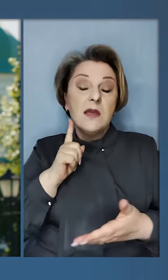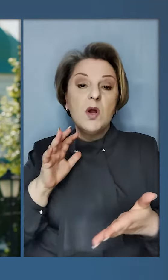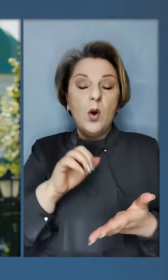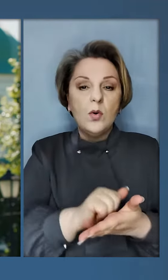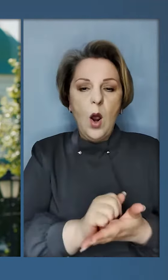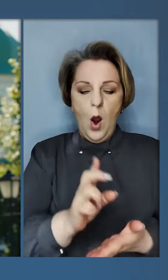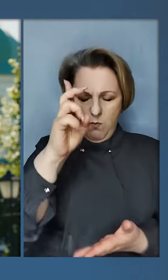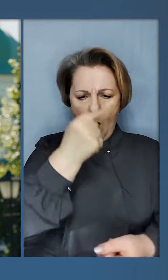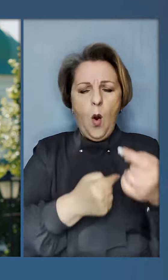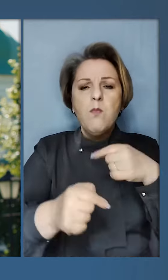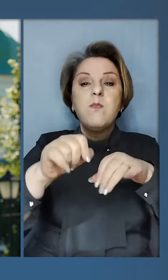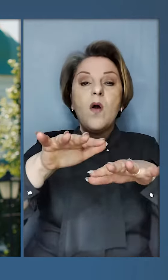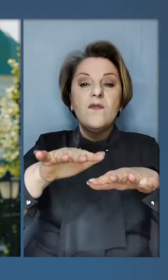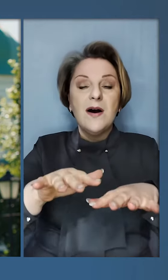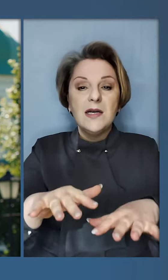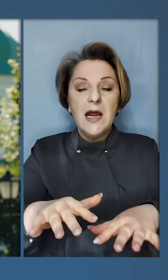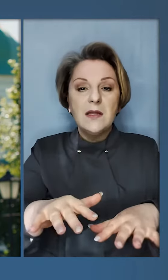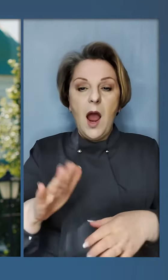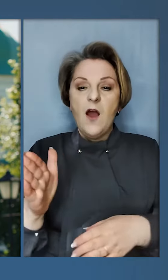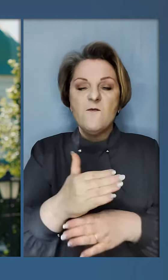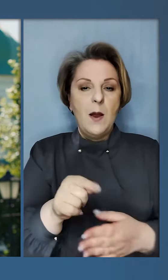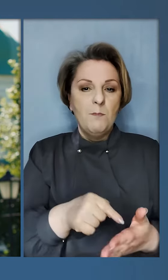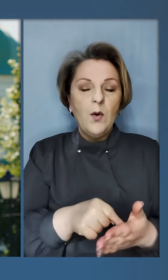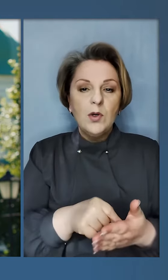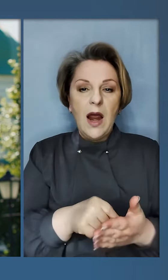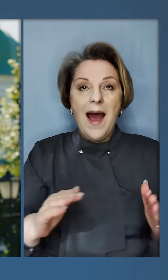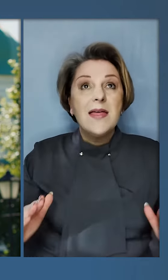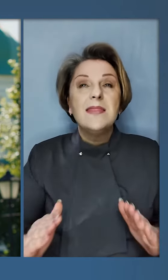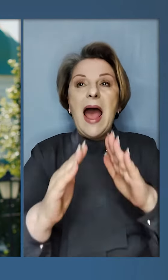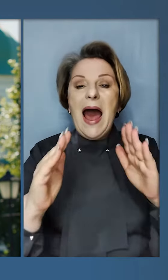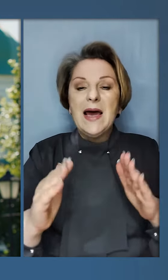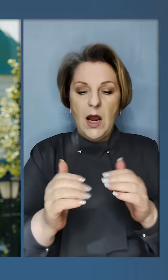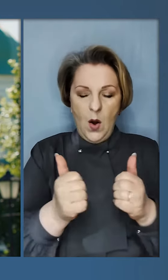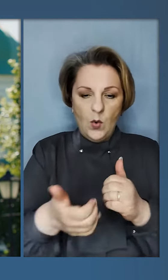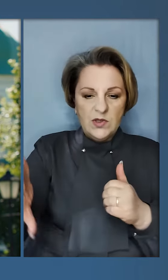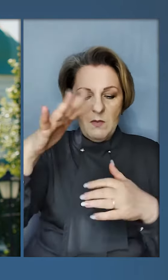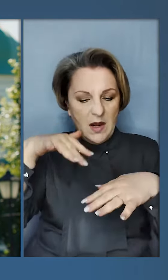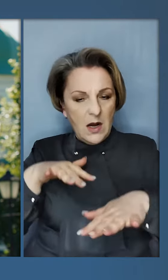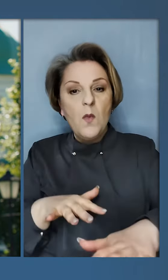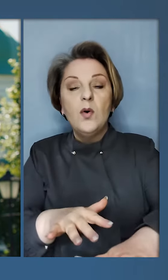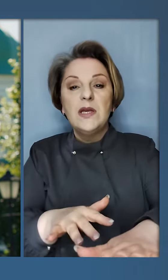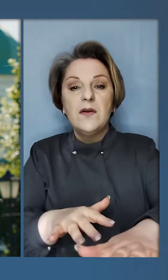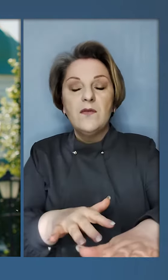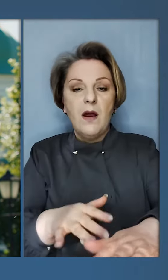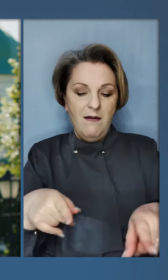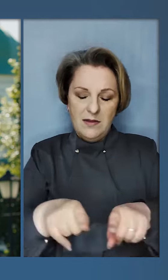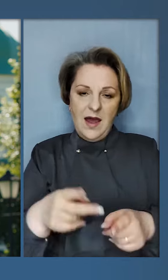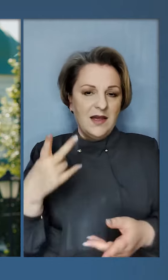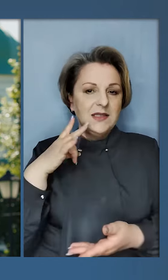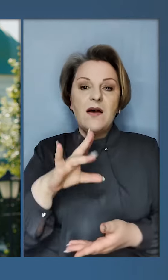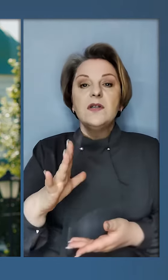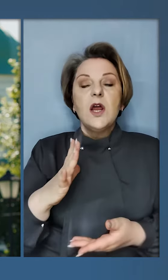чортами тимчасово окуповані. Бог повернеться в Маріуполь, на терекони, у збережжя морів.